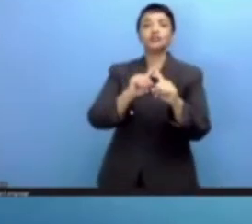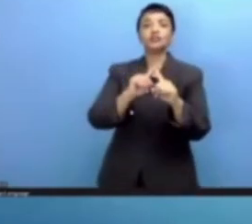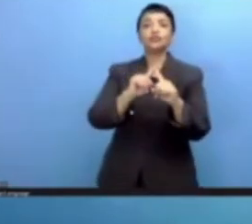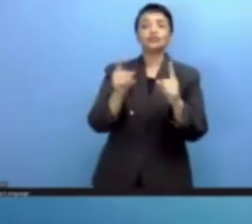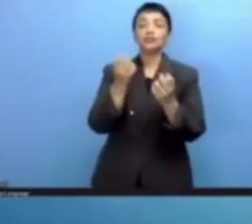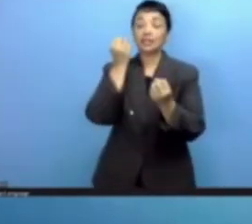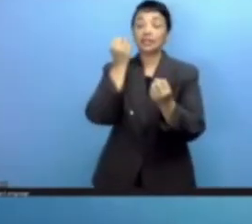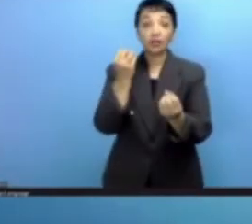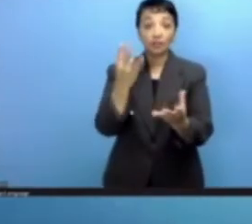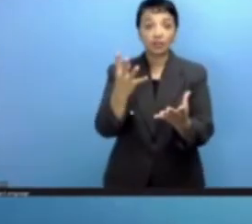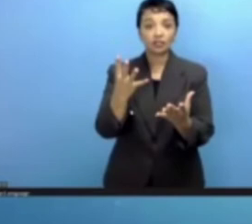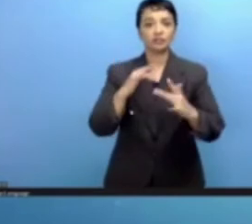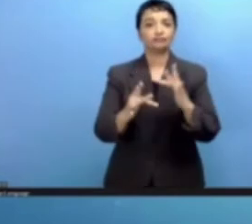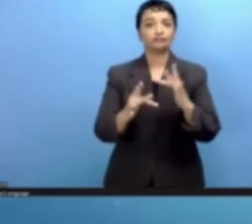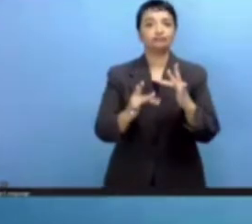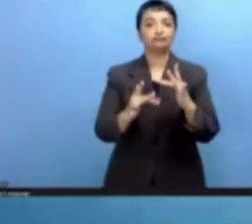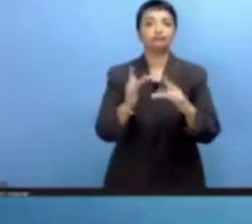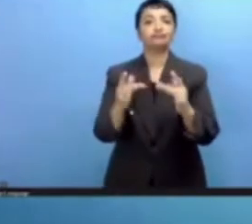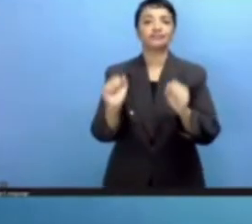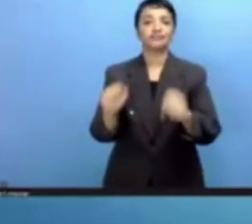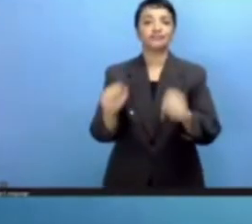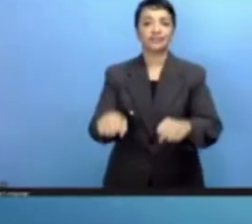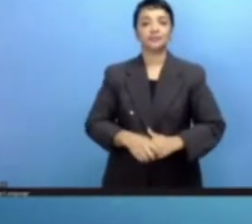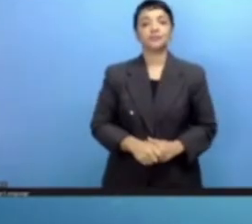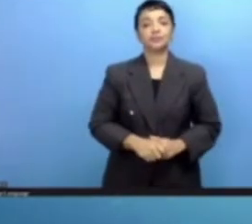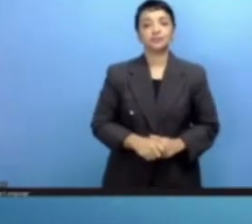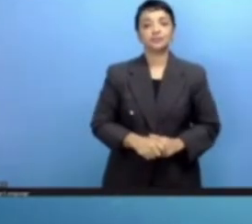سرعة المعلومات